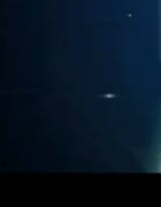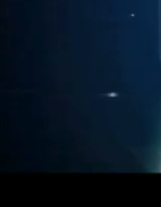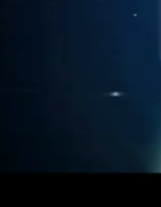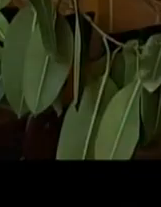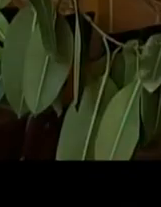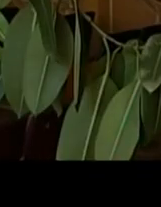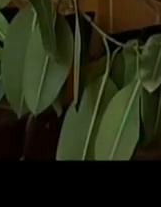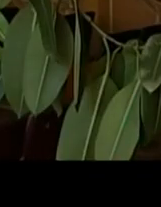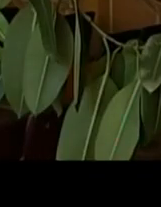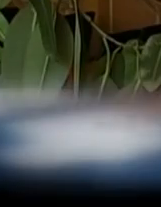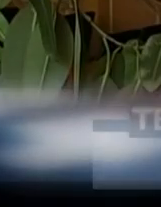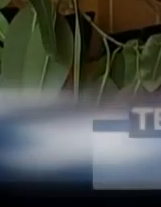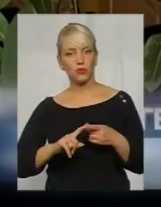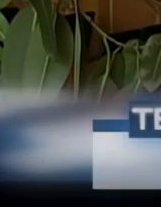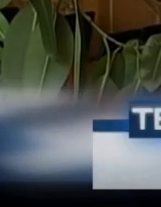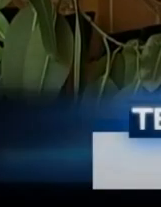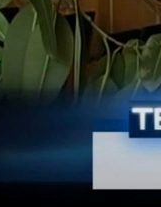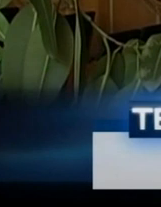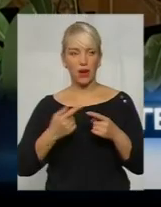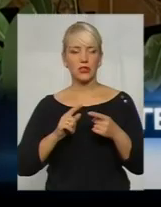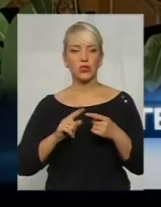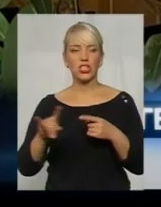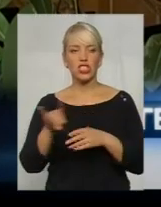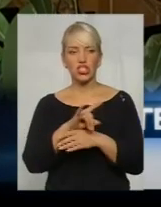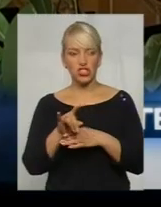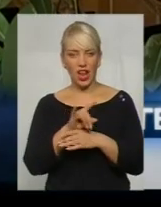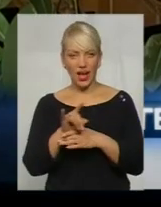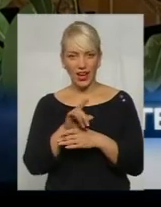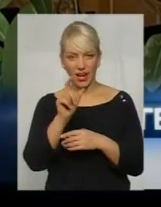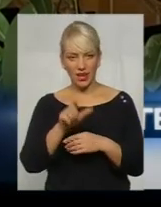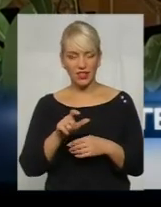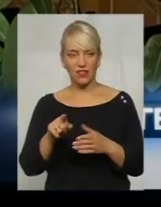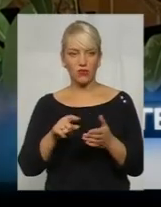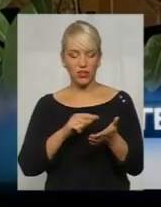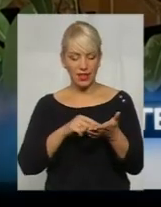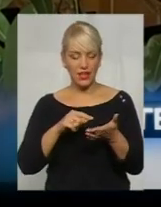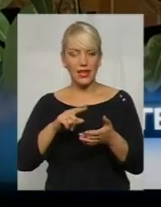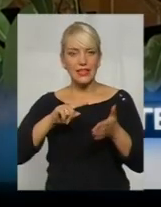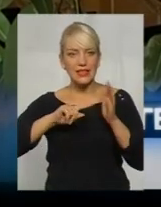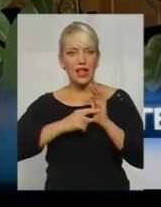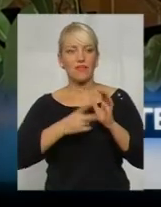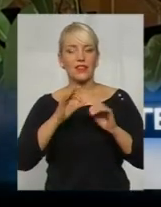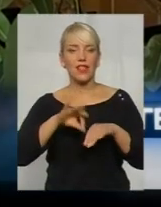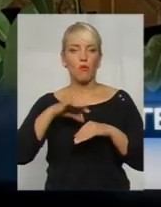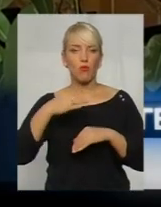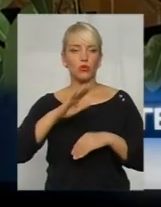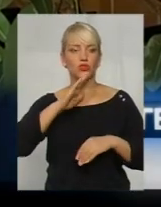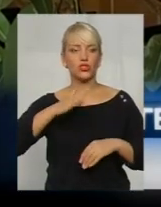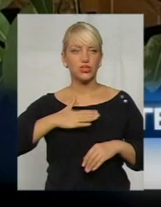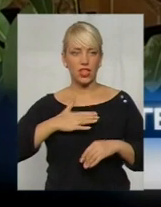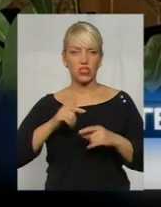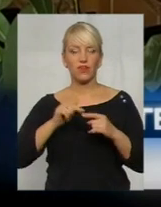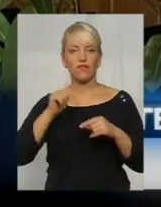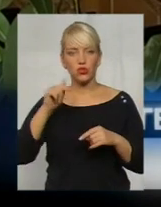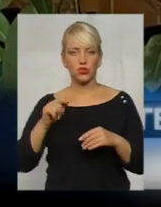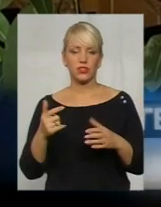В цьому випадку, шахеряї, вони натискають на самі болючіші наші відчуття,